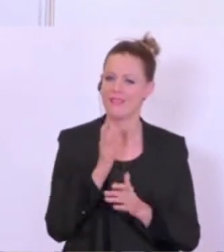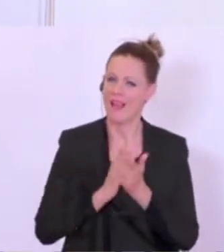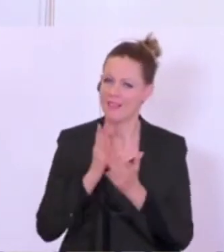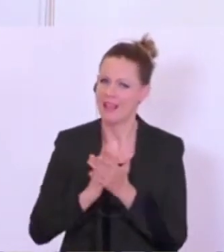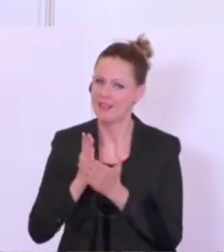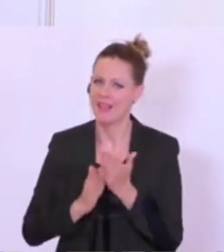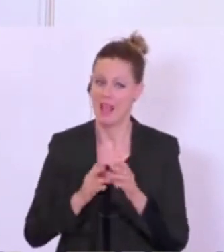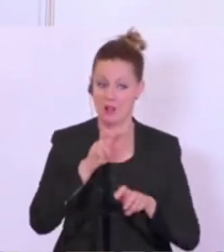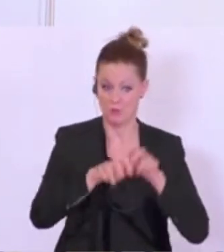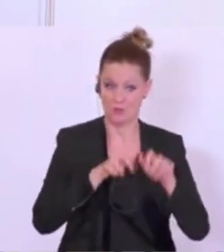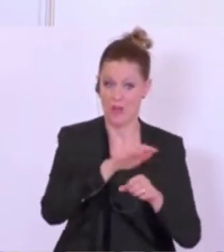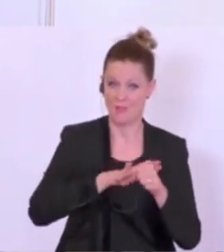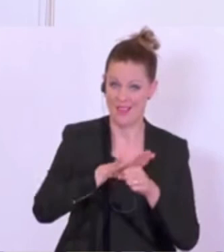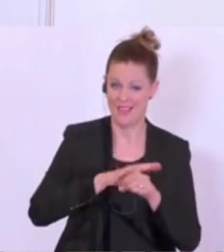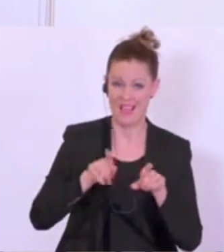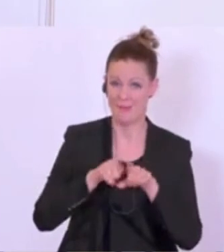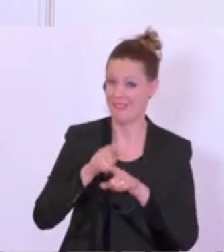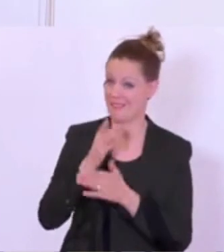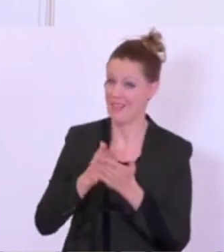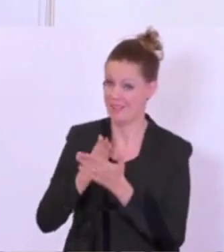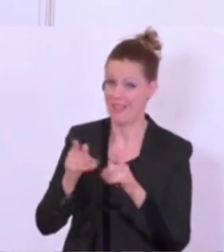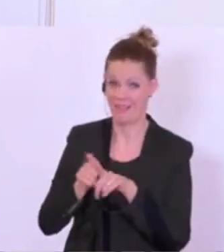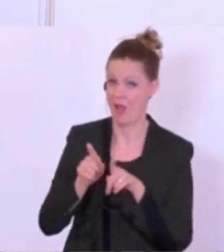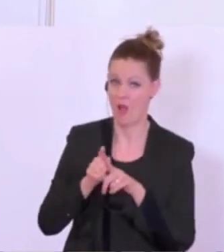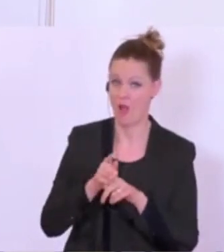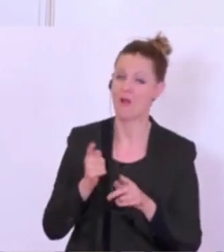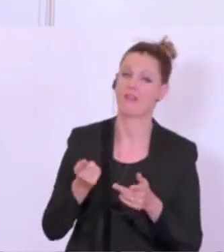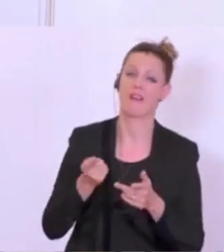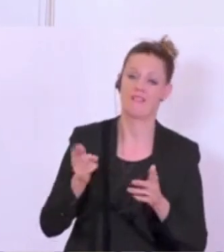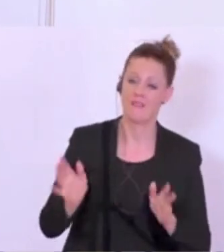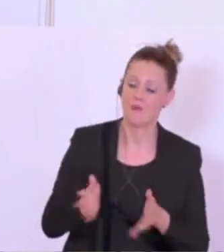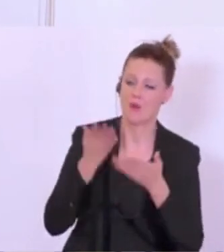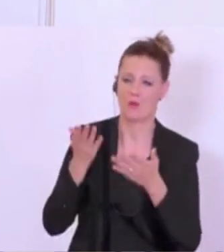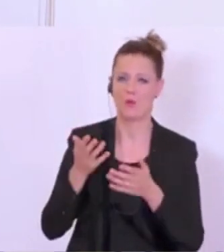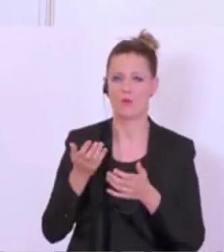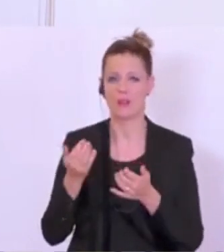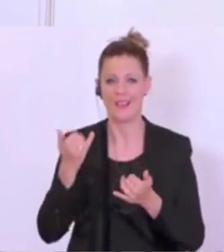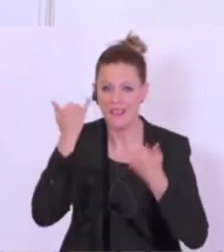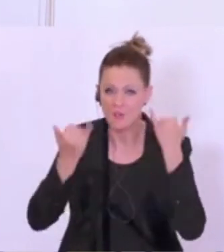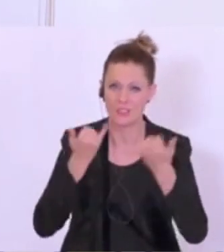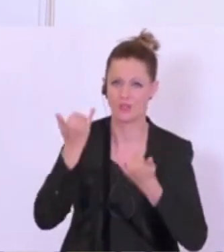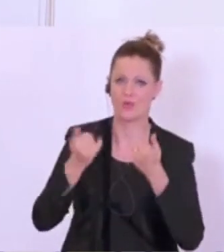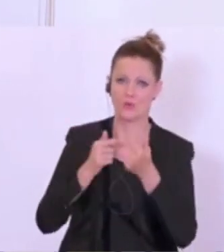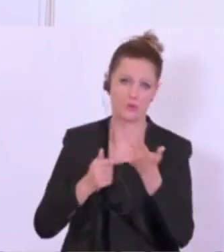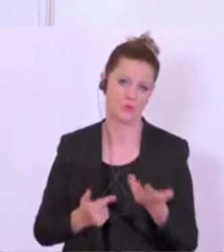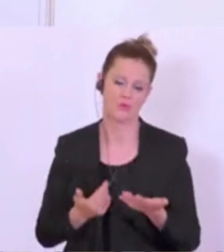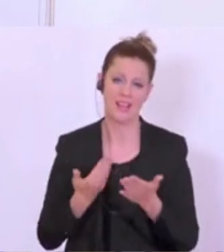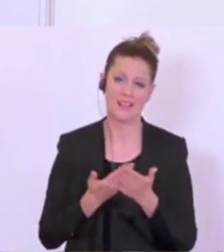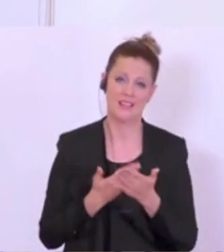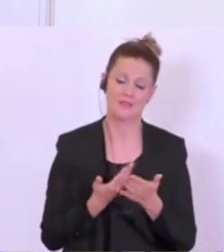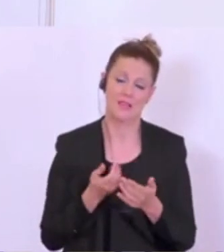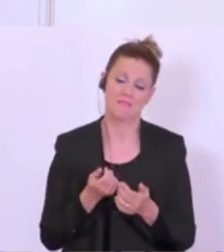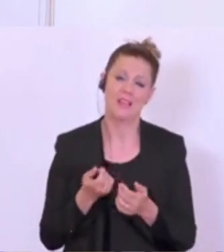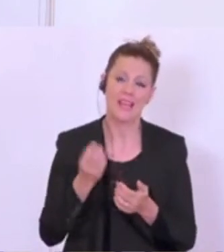werden aber auch sein müssen bei der Förderung von Investitionen, von Innovation. Wie ich gesagt habe, ich glaube, vieles wird für uns einfacher